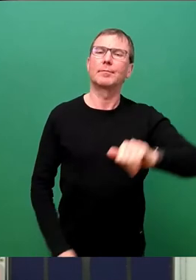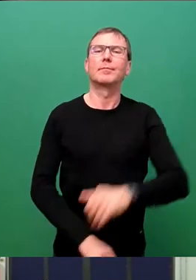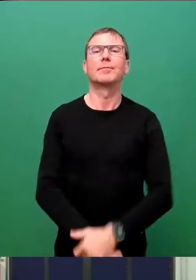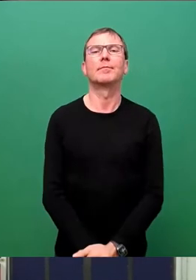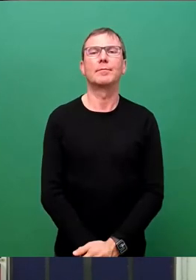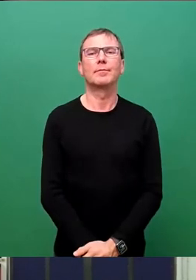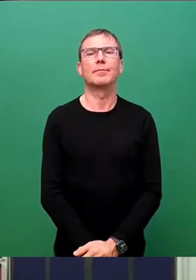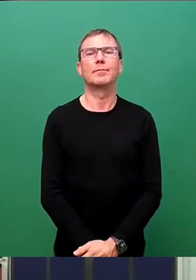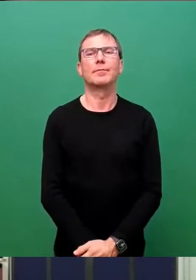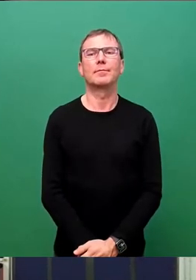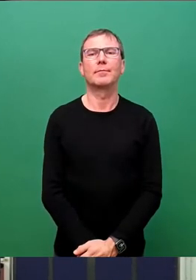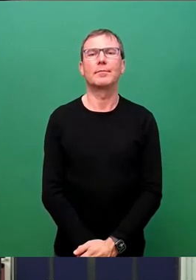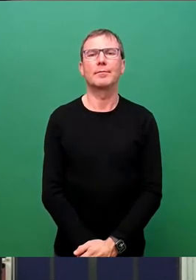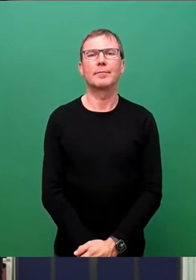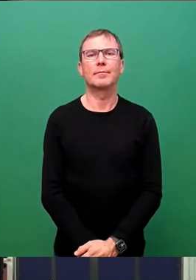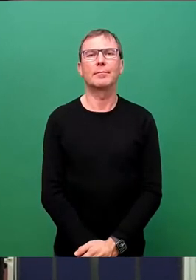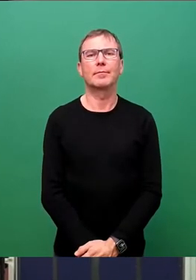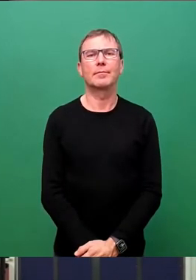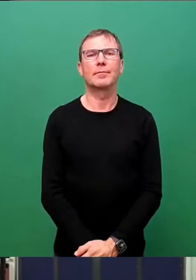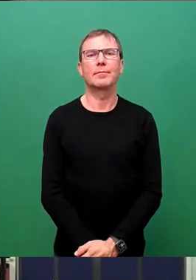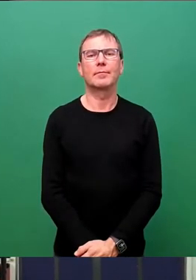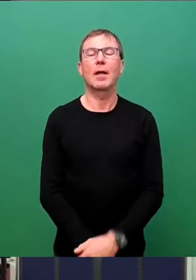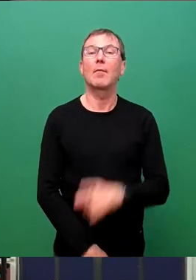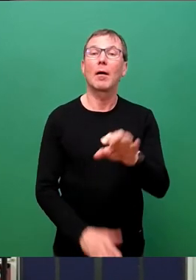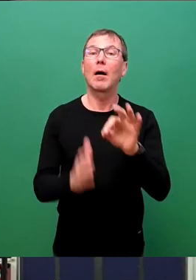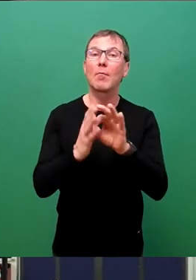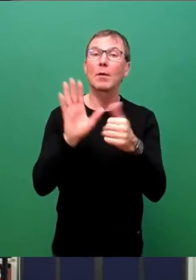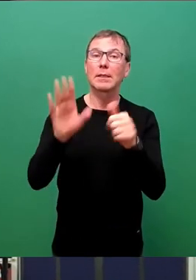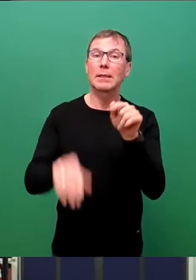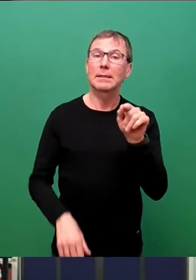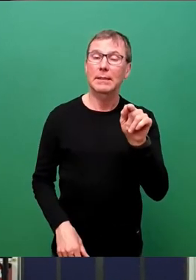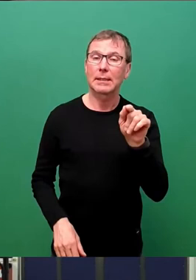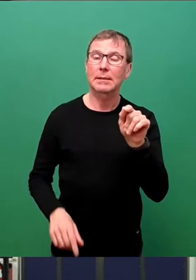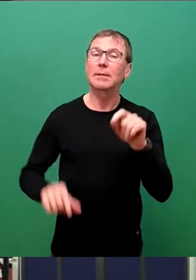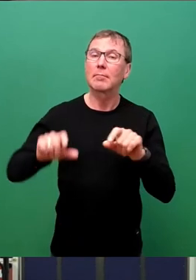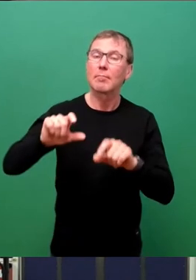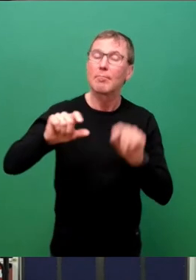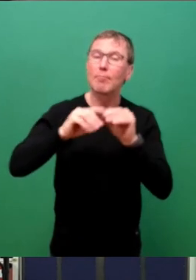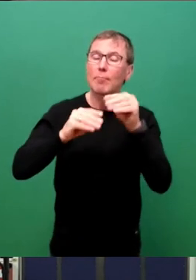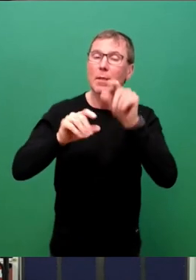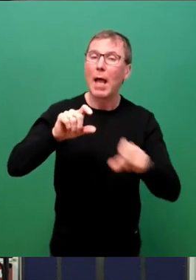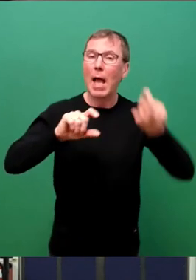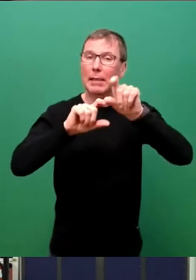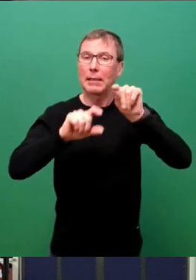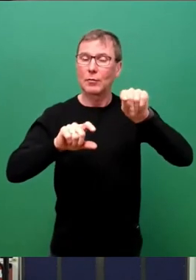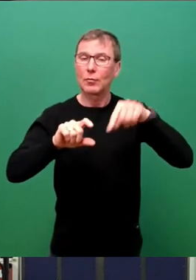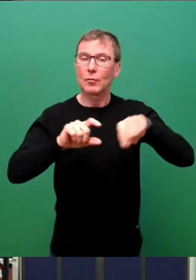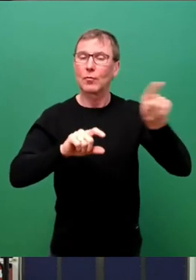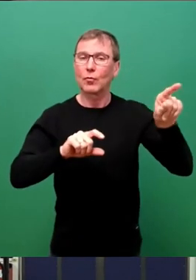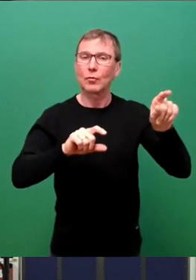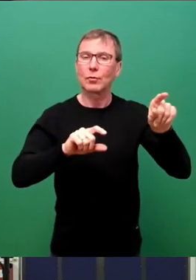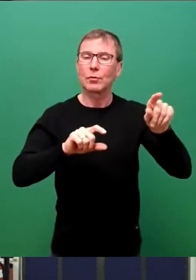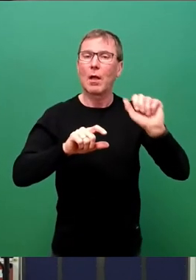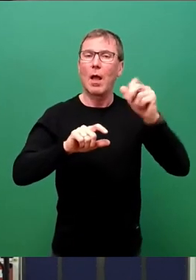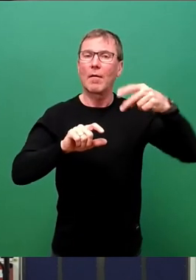geben möchte, will wohl wissen, der Punkt 6 ist jetzt so ergänzt, wie wir vorhin das mit dem Ergänzungsantrag